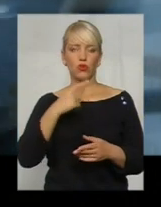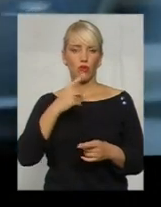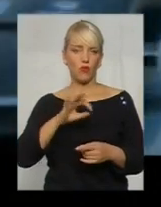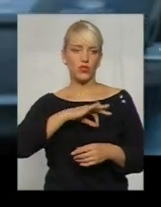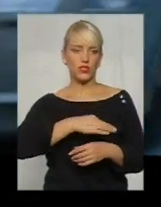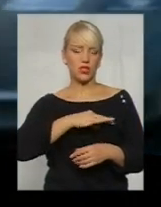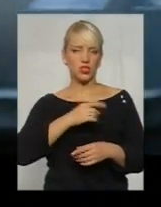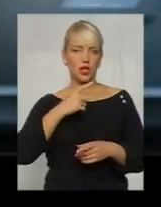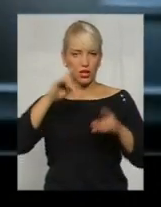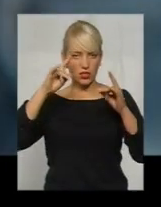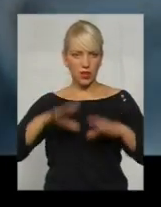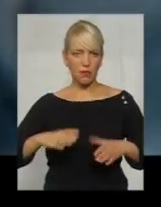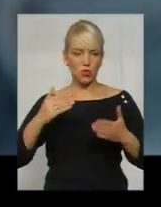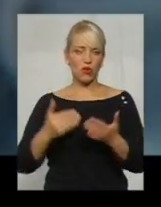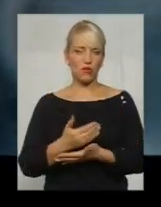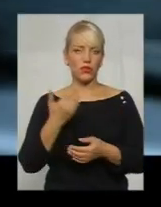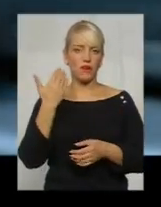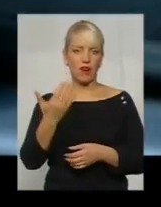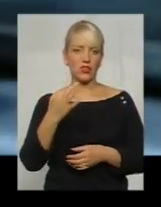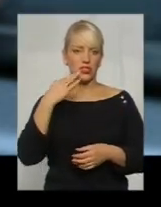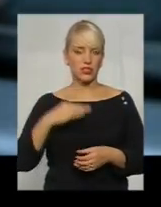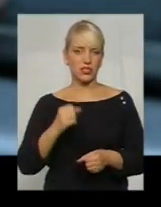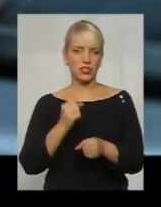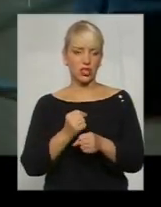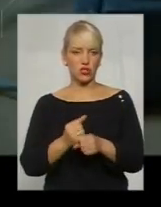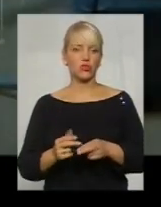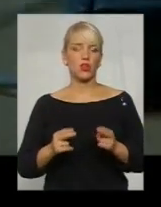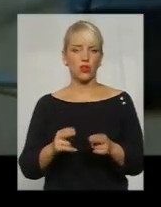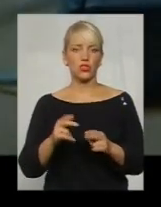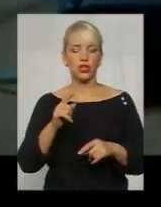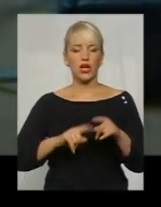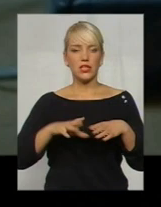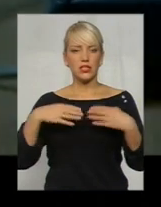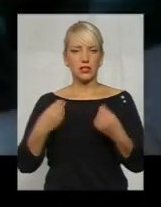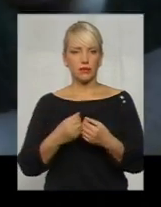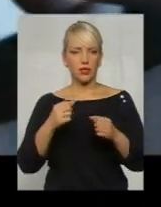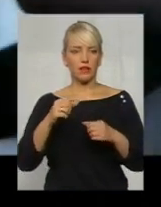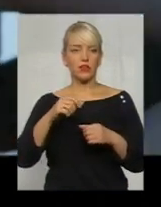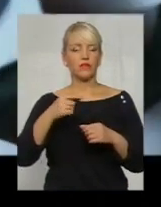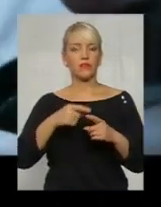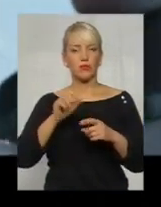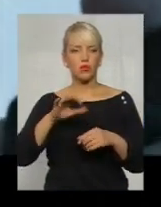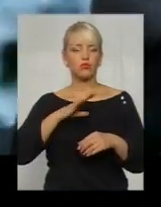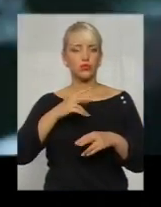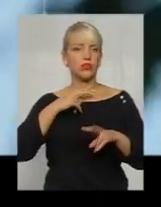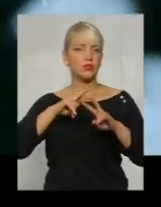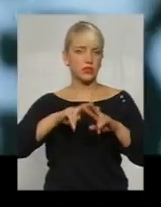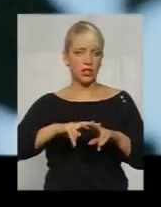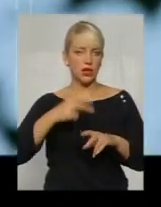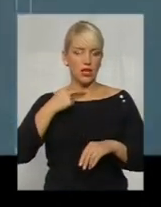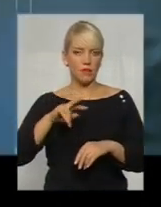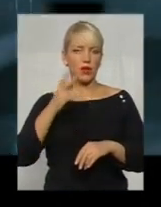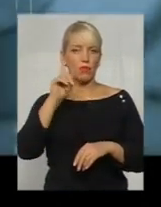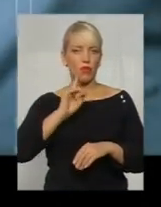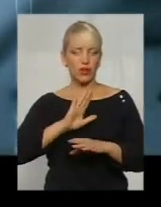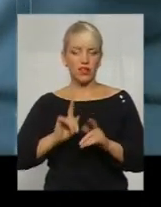спантиличує новиною – ваш син скоїв злочин. Рідній людині світить строк за ґратами. І доки не відкрили кримінальне